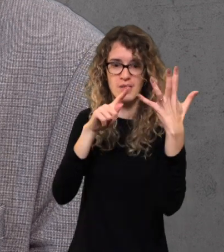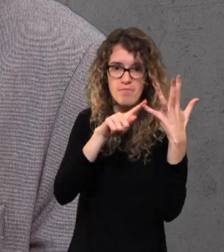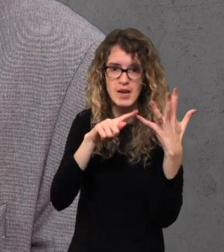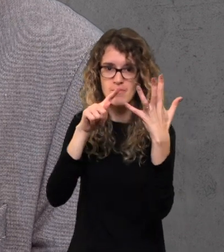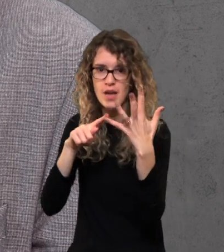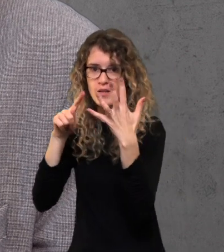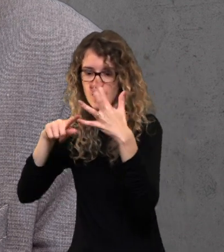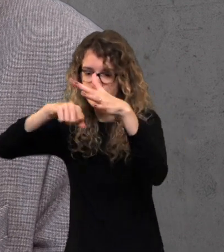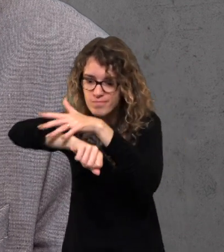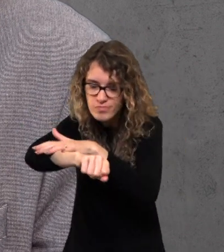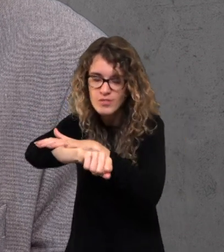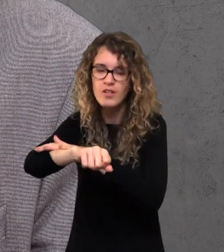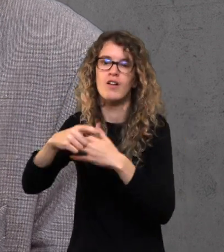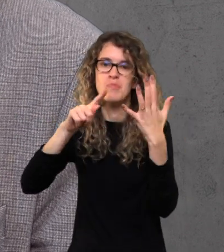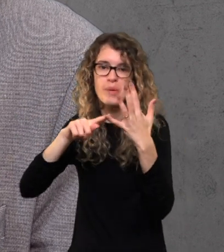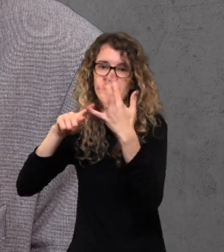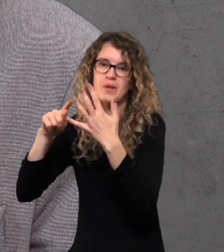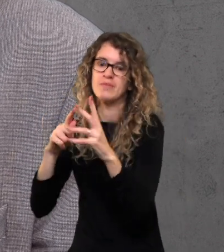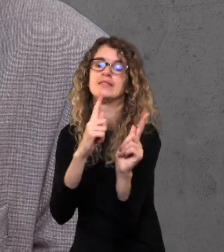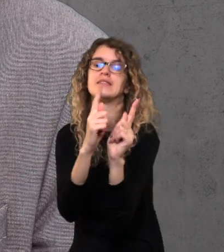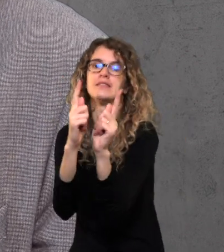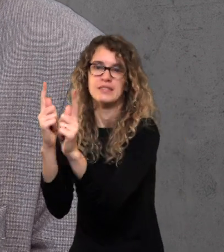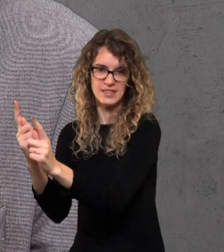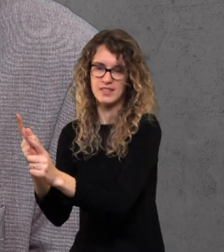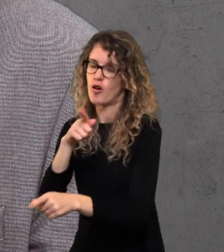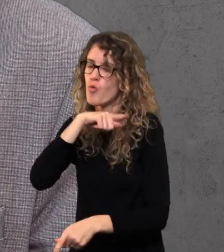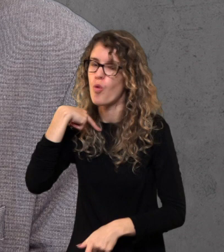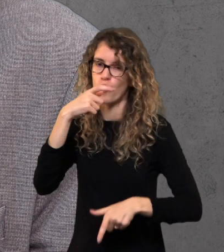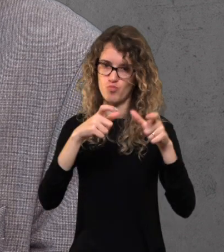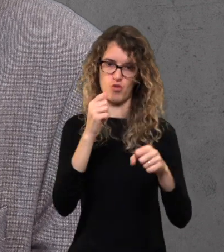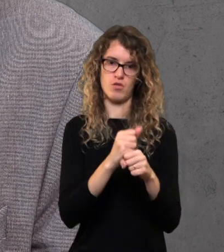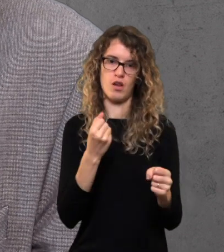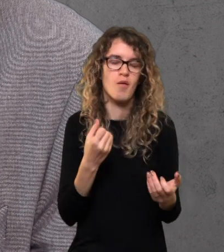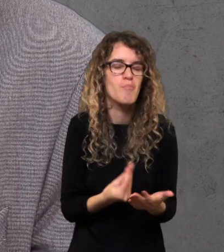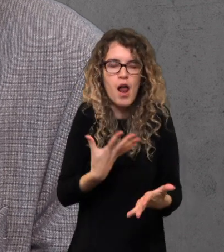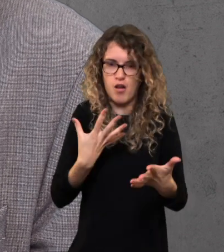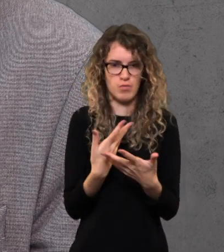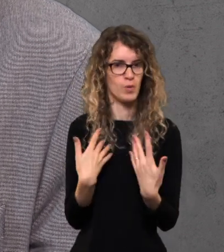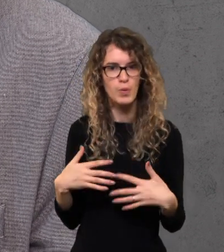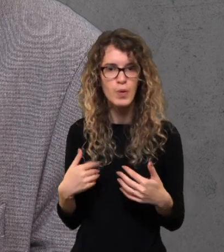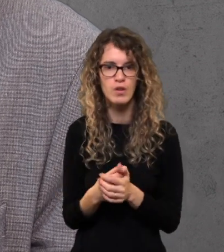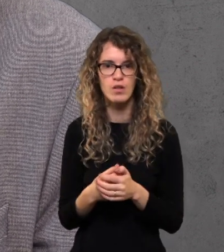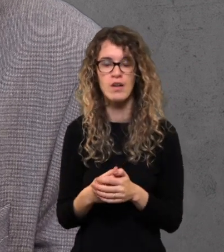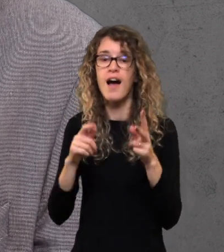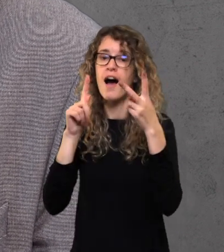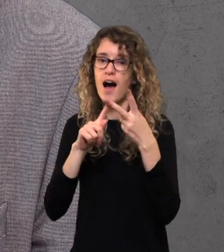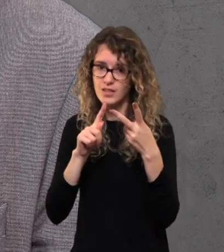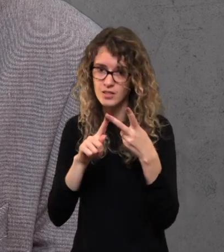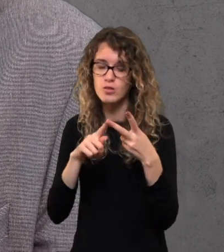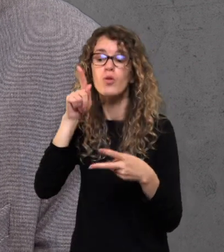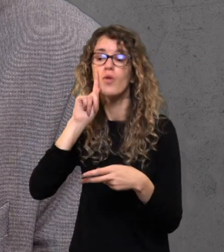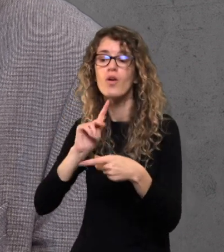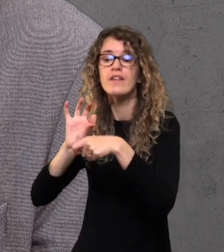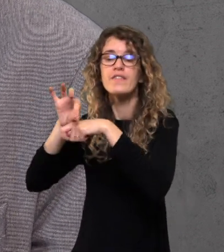sistemai, kas penktas sėdėjo, kas dešimtas augojo. Aiškiai, tu turi daug tų žmonių. Tai yra brangu,